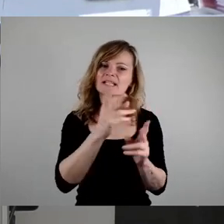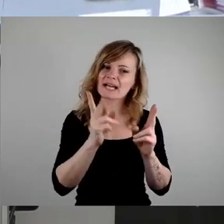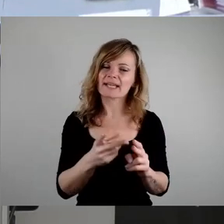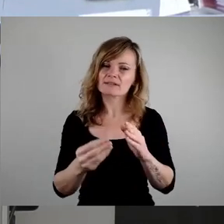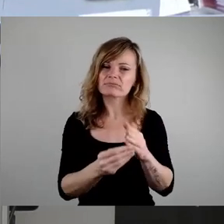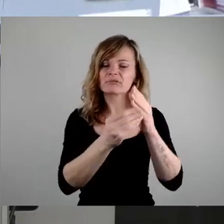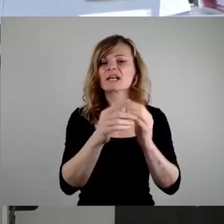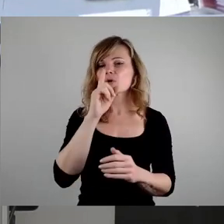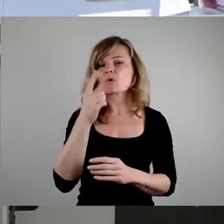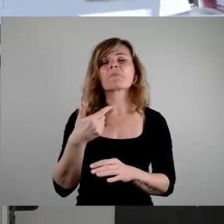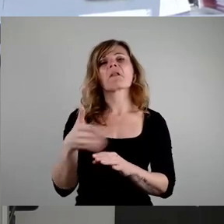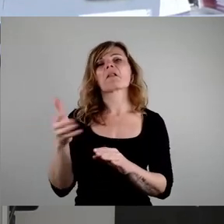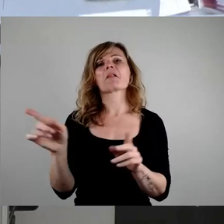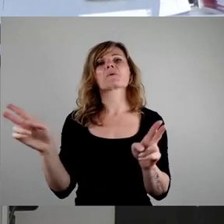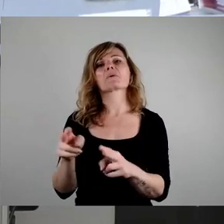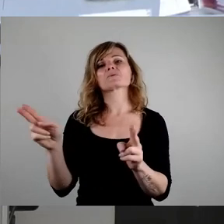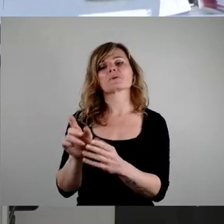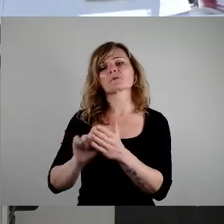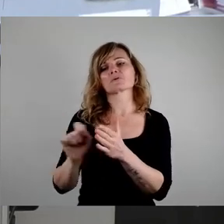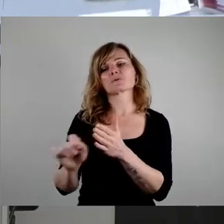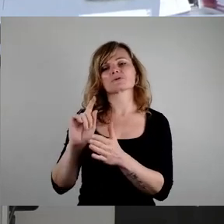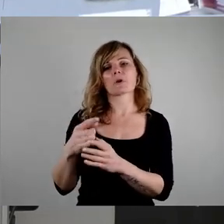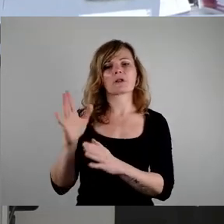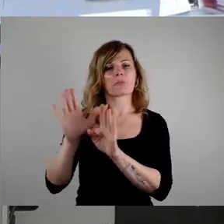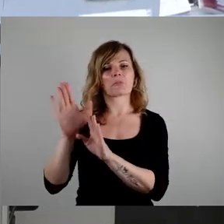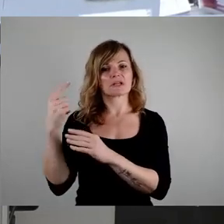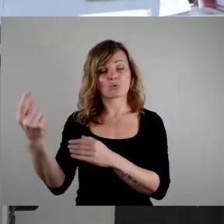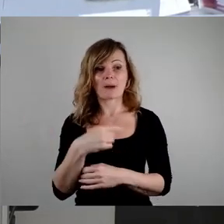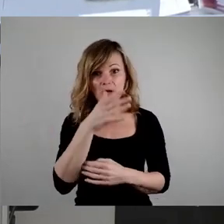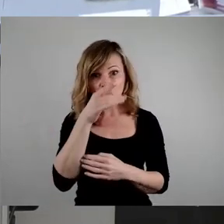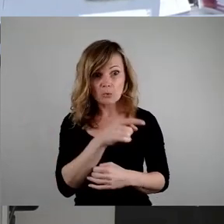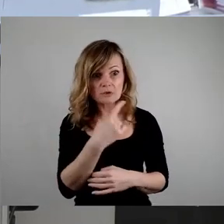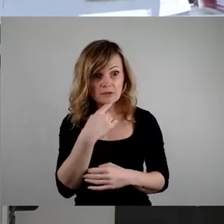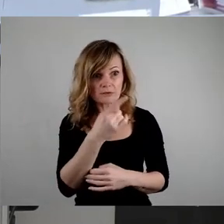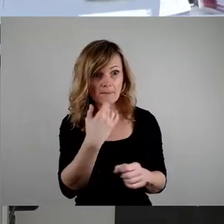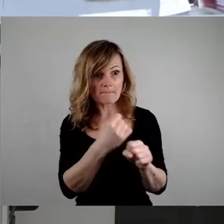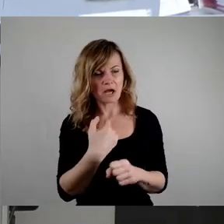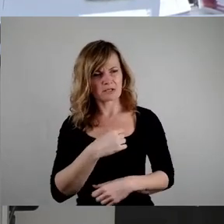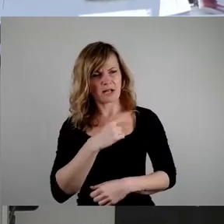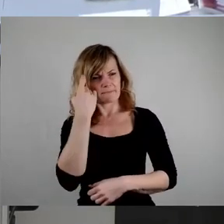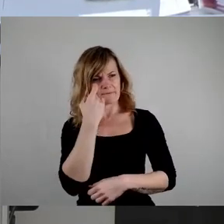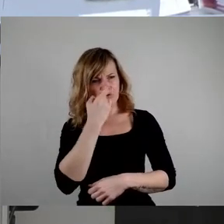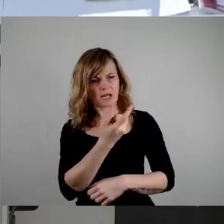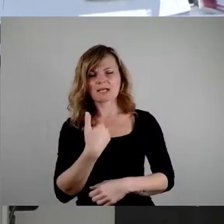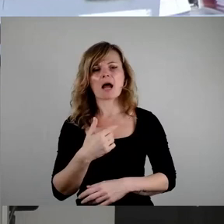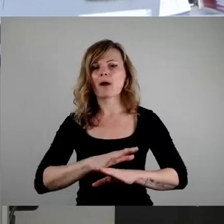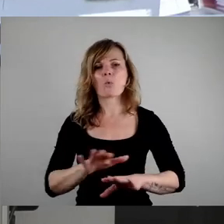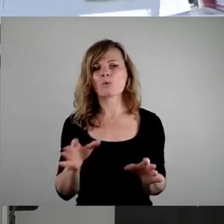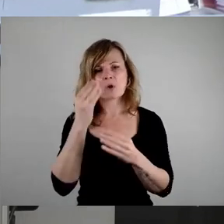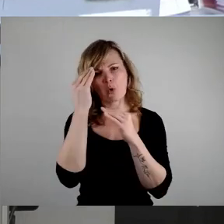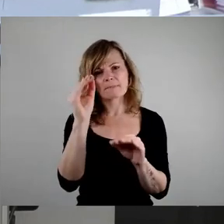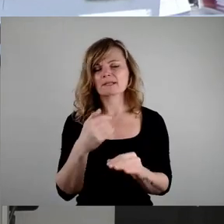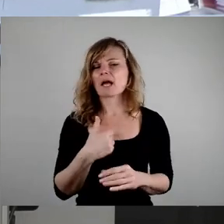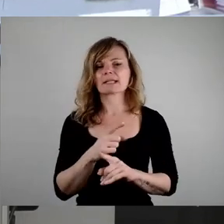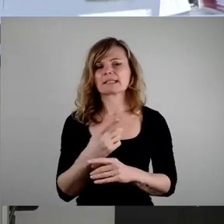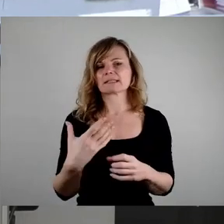dass es ausgerechnet sind, dass die Grünen es hier heute tun, wundert mich etwas. Aber auch das will ich nicht kommentieren, um genau das nicht zu